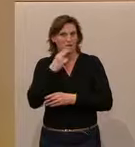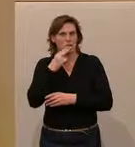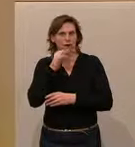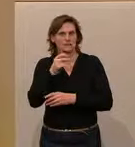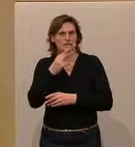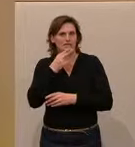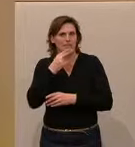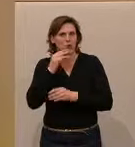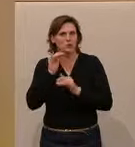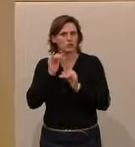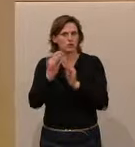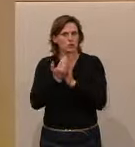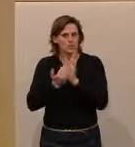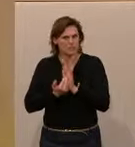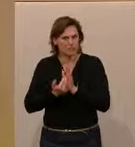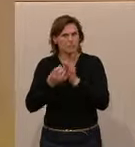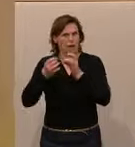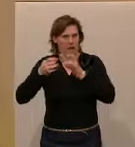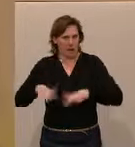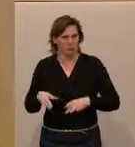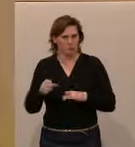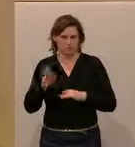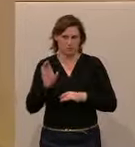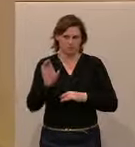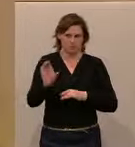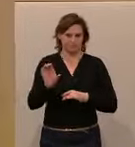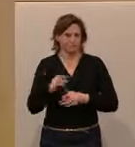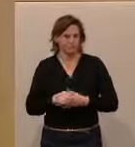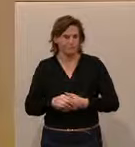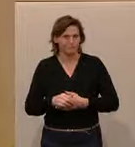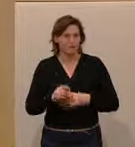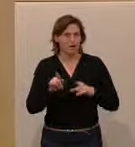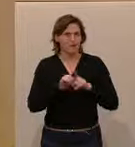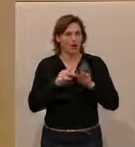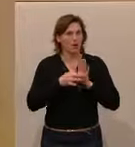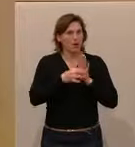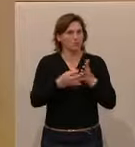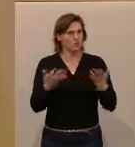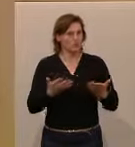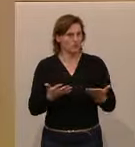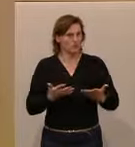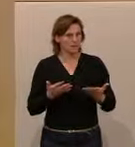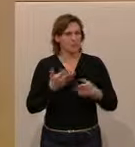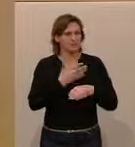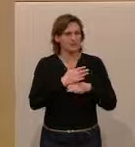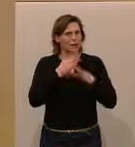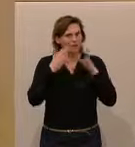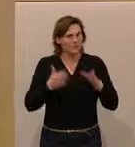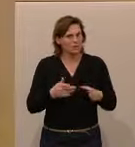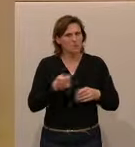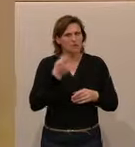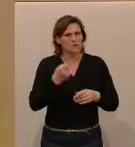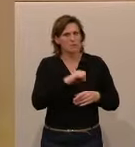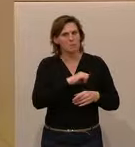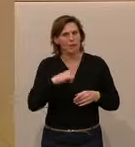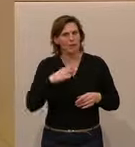-Nichtraucherschutzgesetz zulässig ist. Ausnahme gilt aber auch für Gastronomiebetriebe,